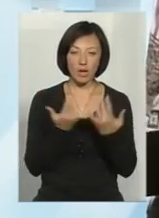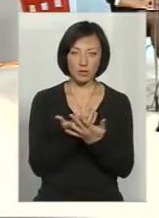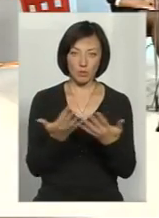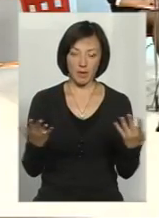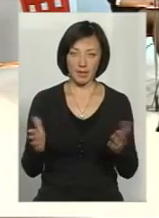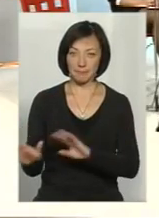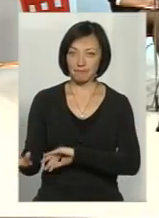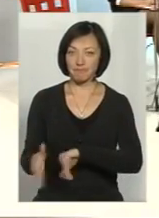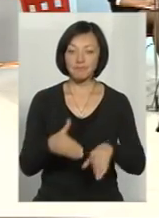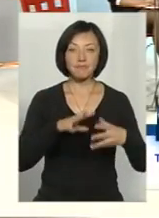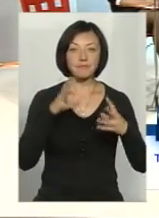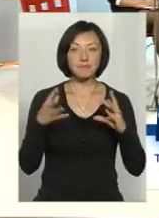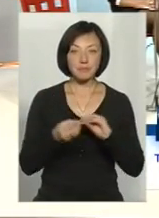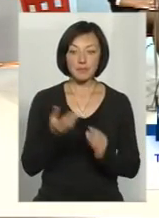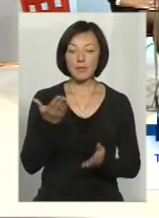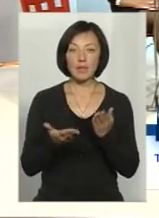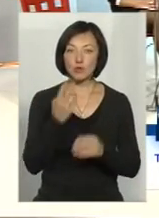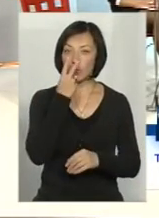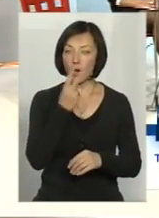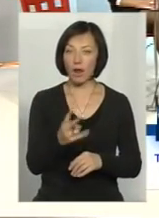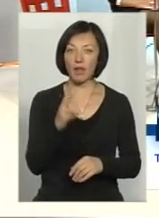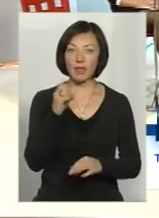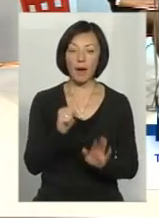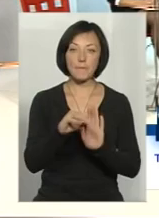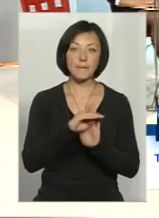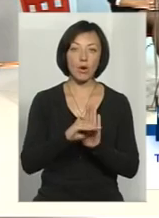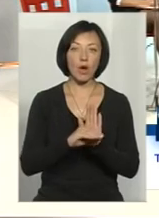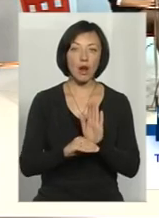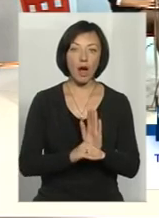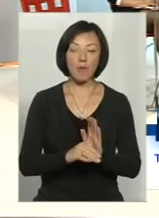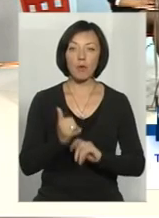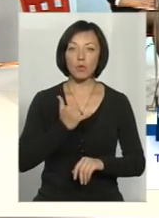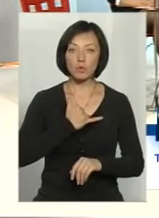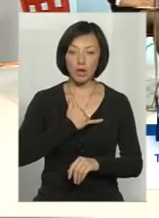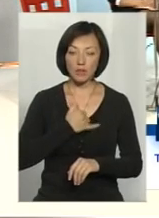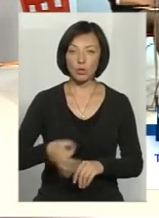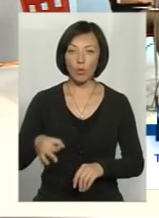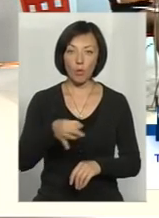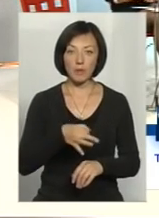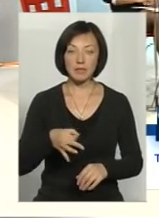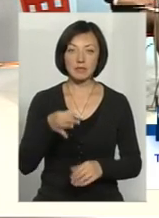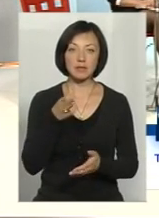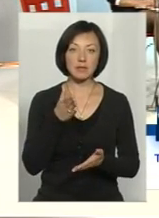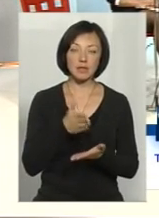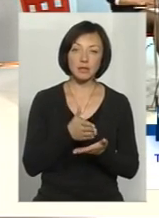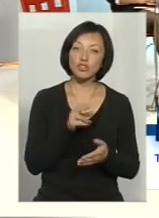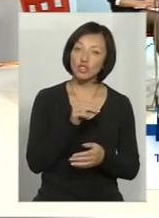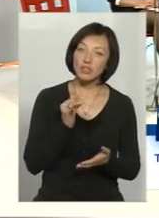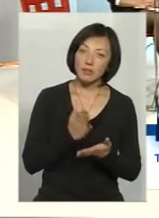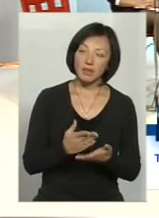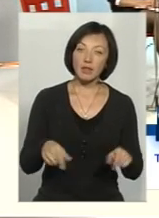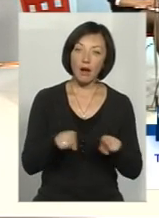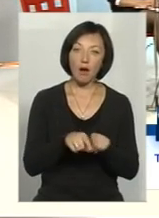А загалом, якщо поглянути на програми, які в нас, в нашій області діють, чи є така